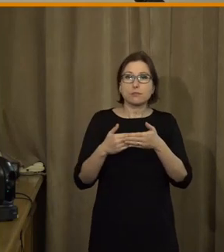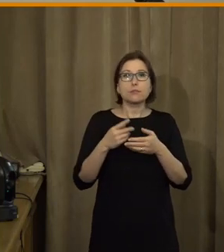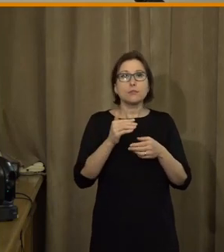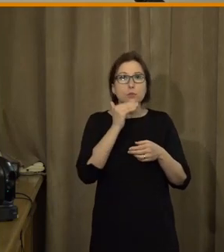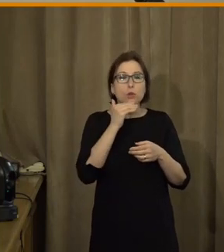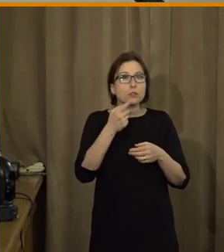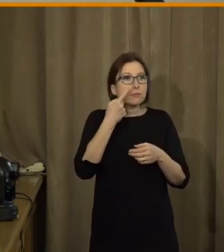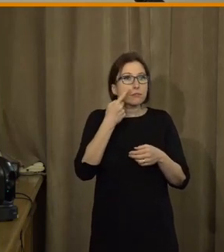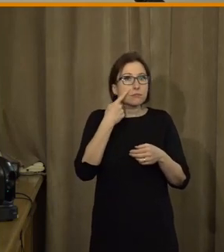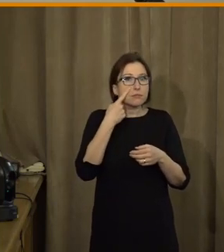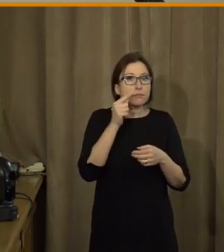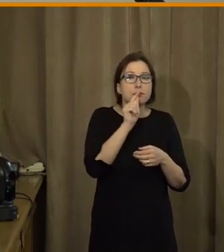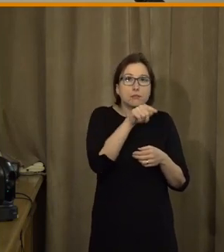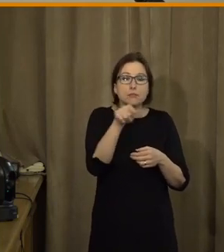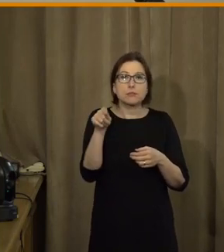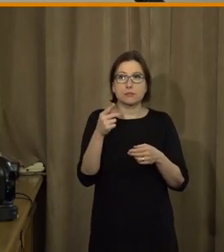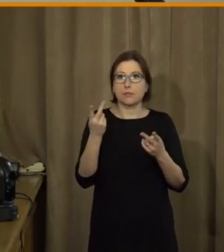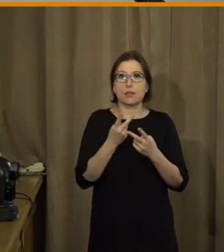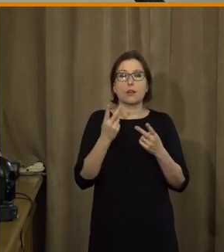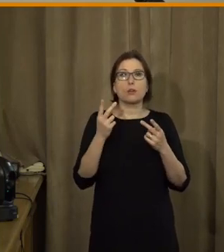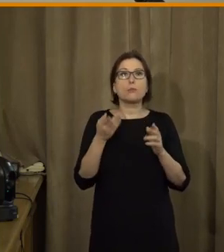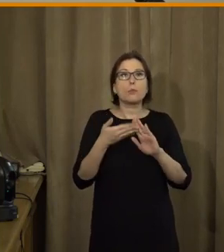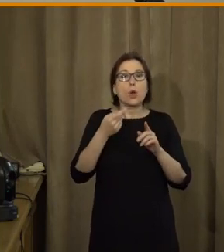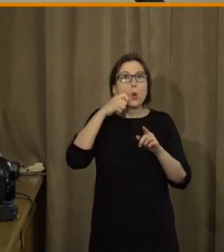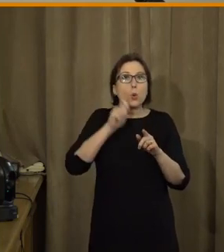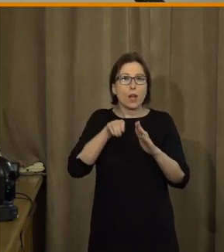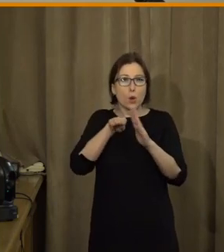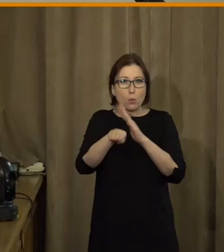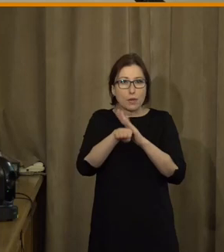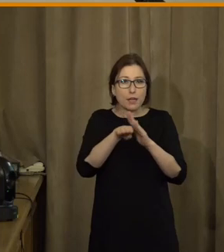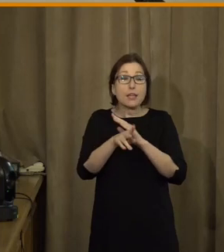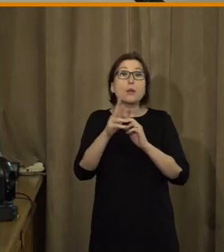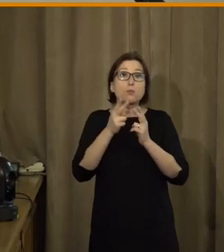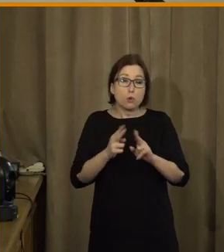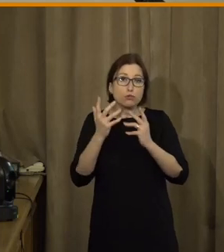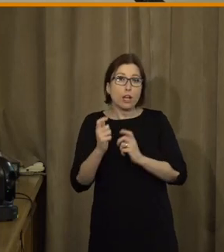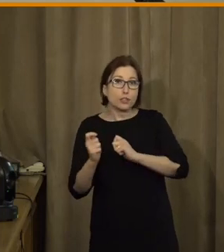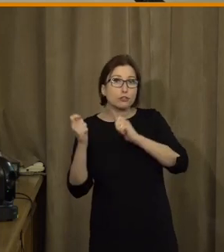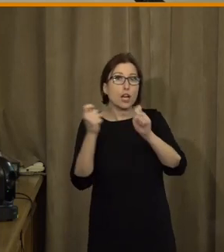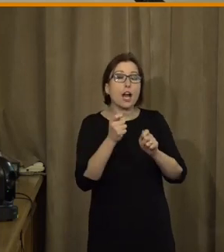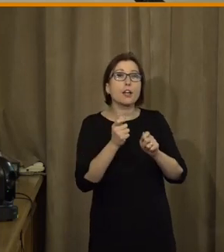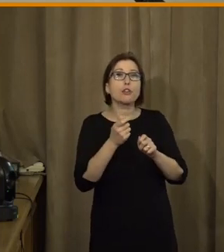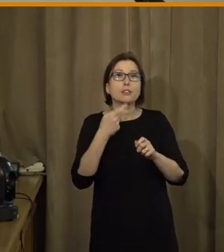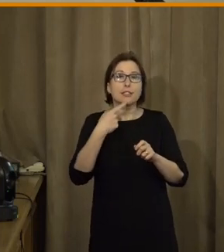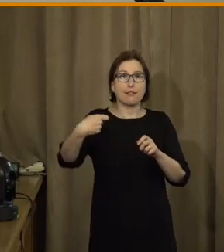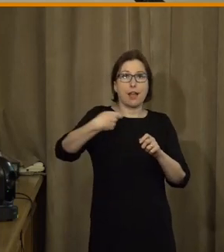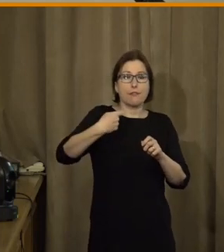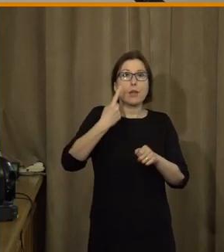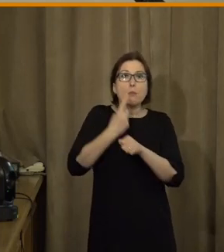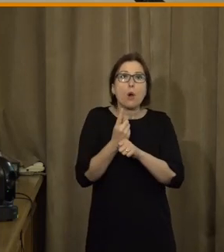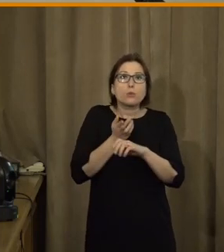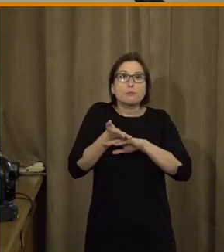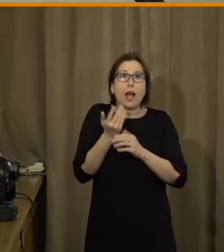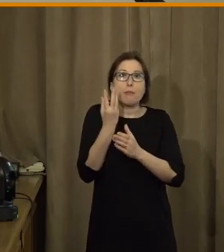spoustou případů například vůči ukrajinským uprchlíkům, kde můžou žádat odávky už v podstatě pouze pomocí nějaké